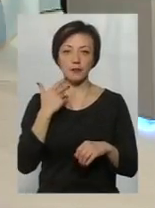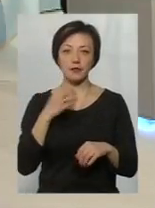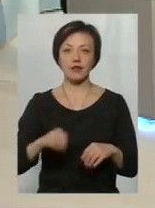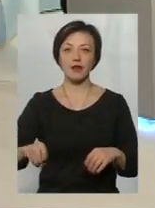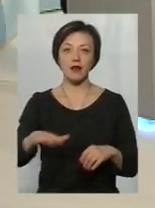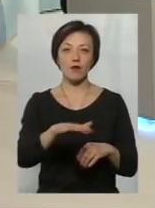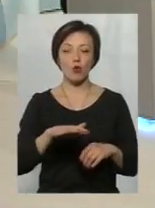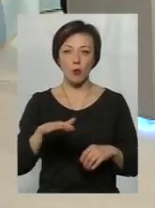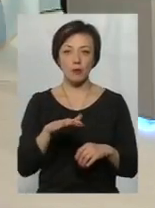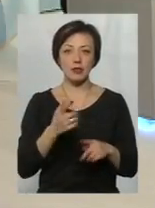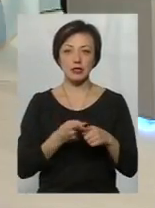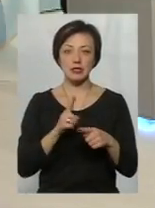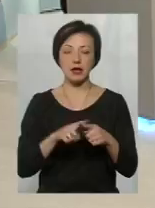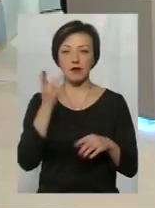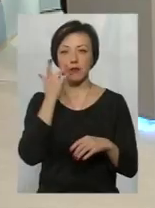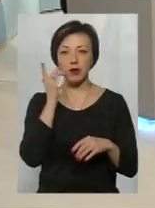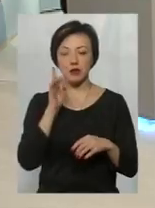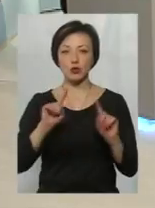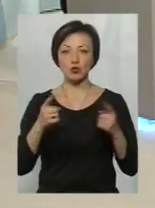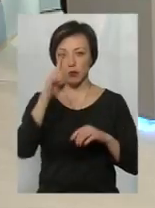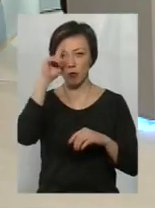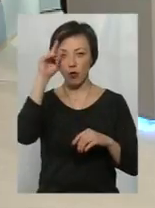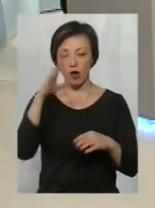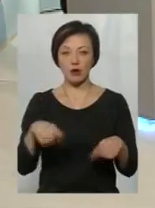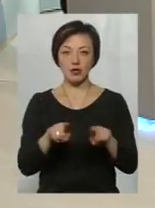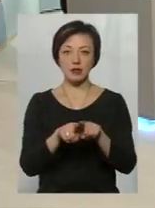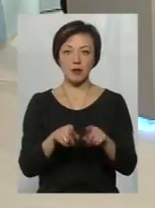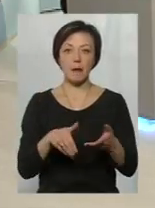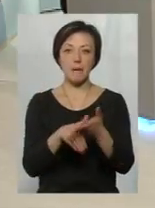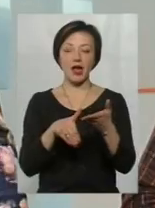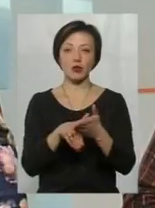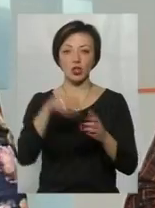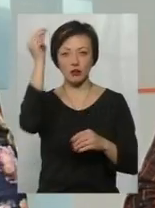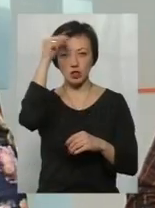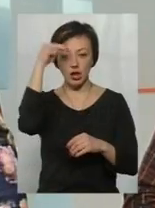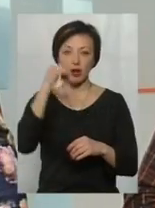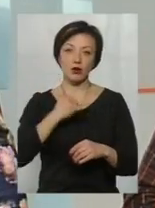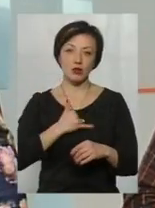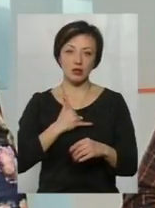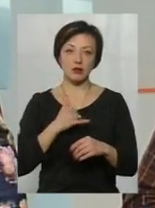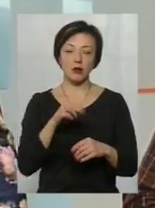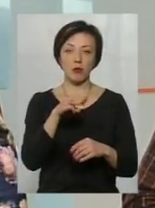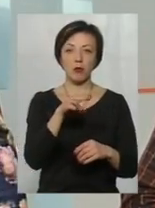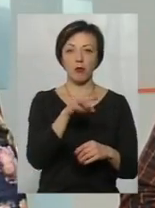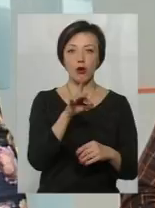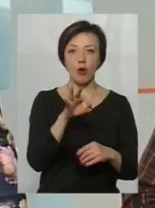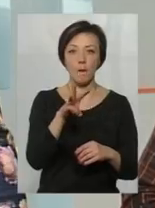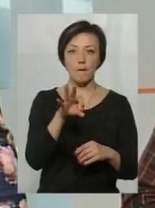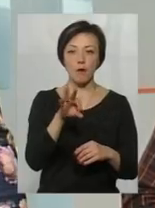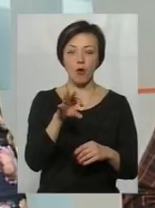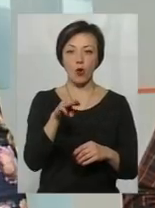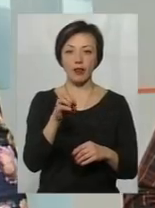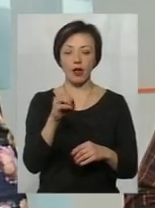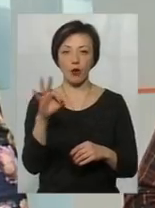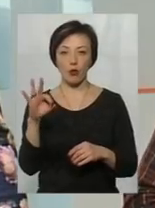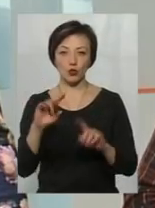Європі, і в Америці дуже популярний метод навчання, курсера, у нас Промотеус дуже популярний. Того